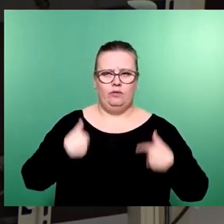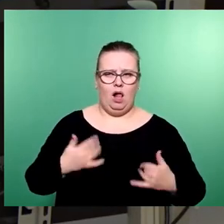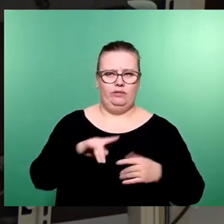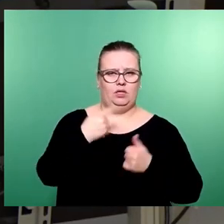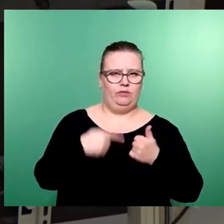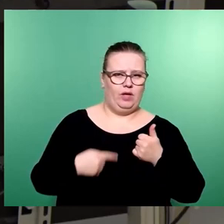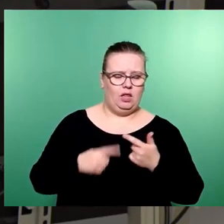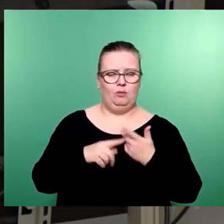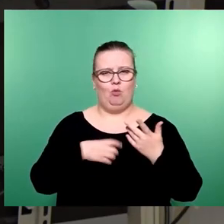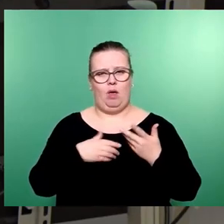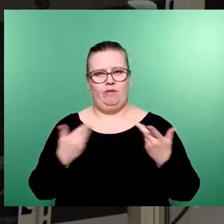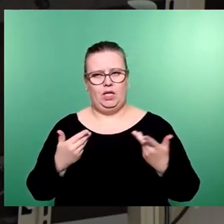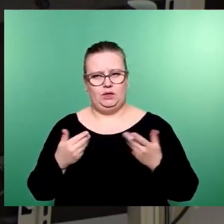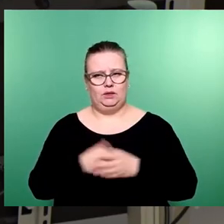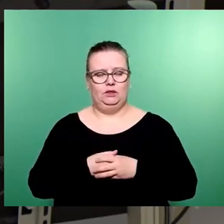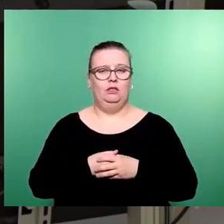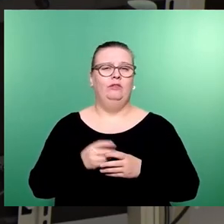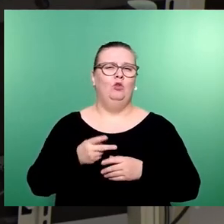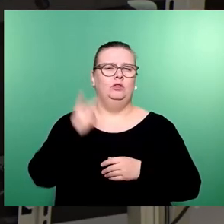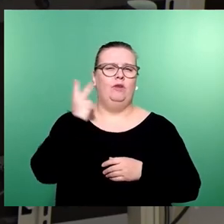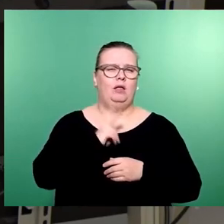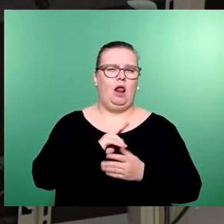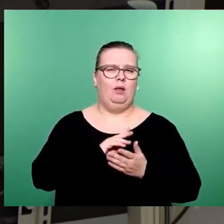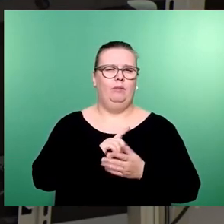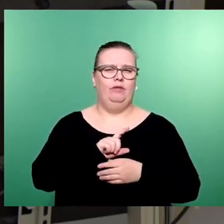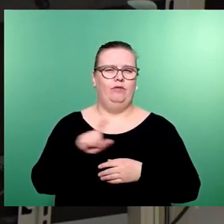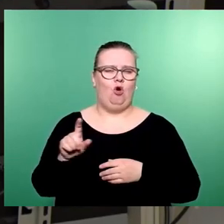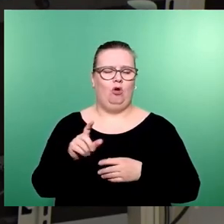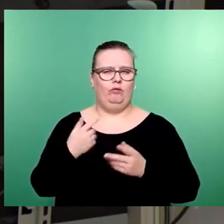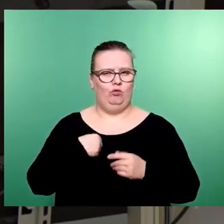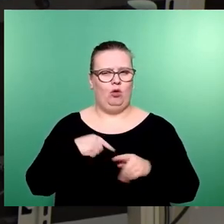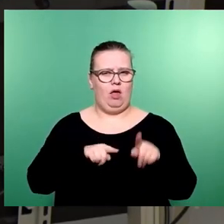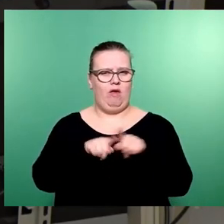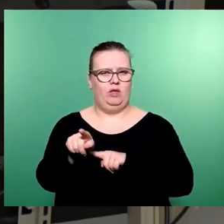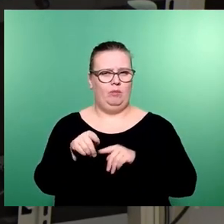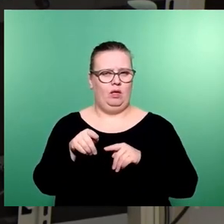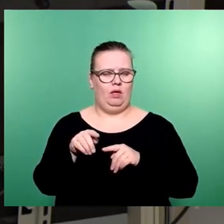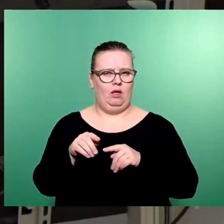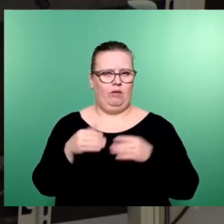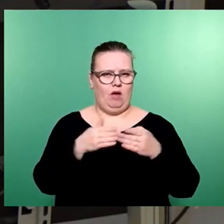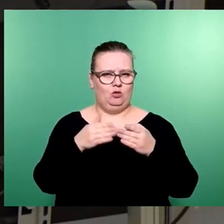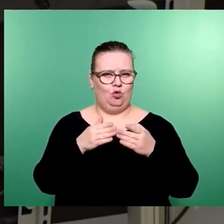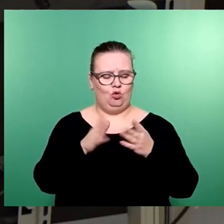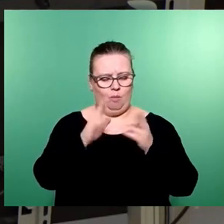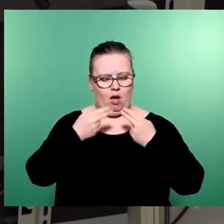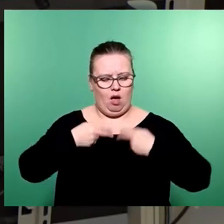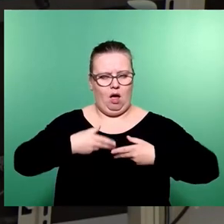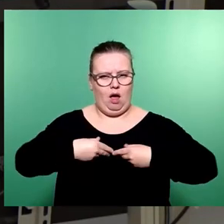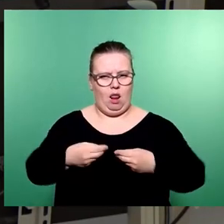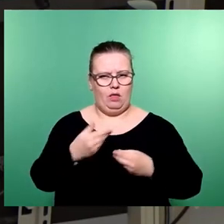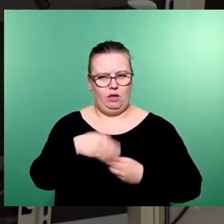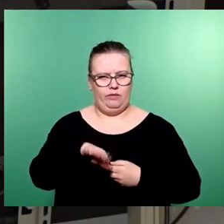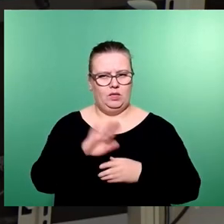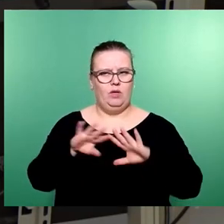was problematisch ist. Vor zweieinhalb Wochen gab es dann für uns als FDP-Fraktion die überraschende Rückeinladung. Nachdem wir aus den